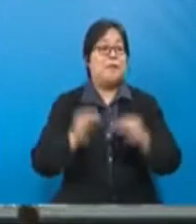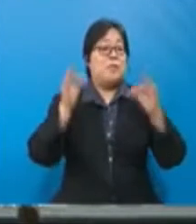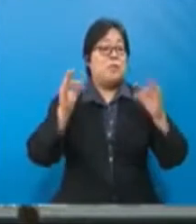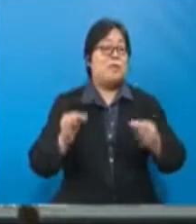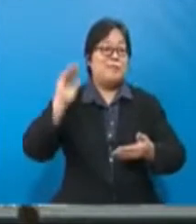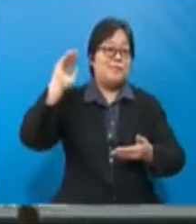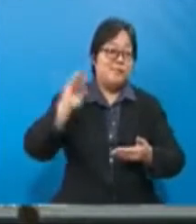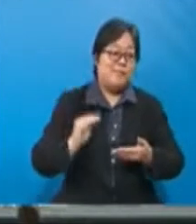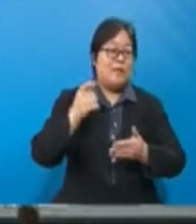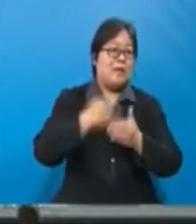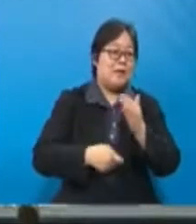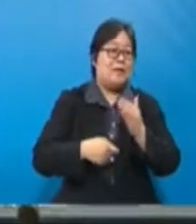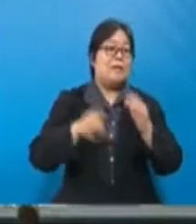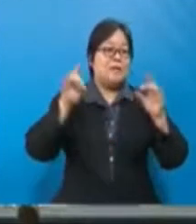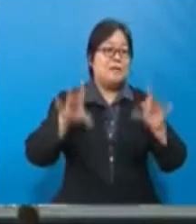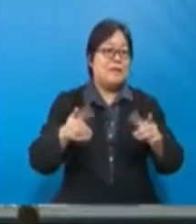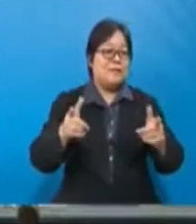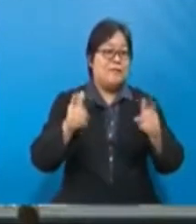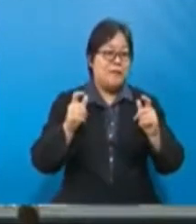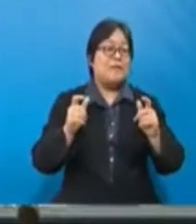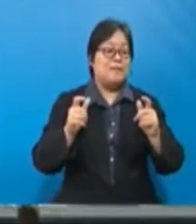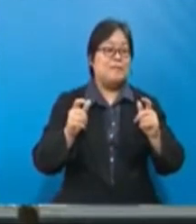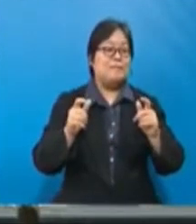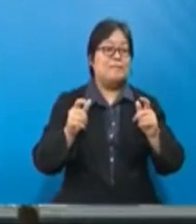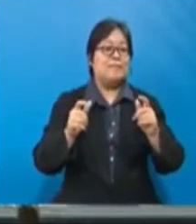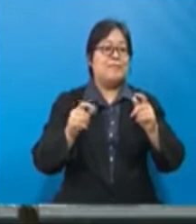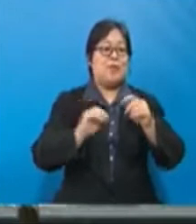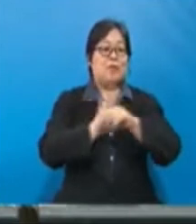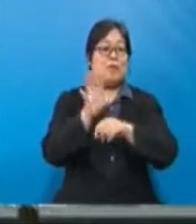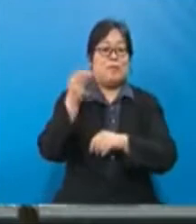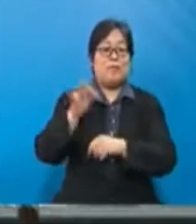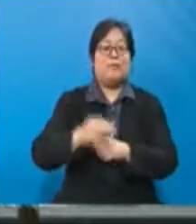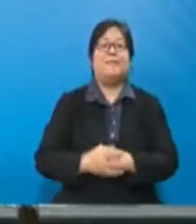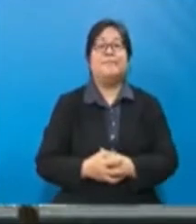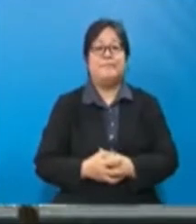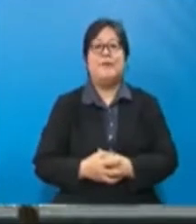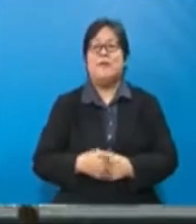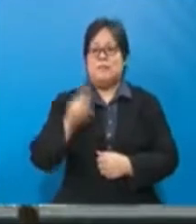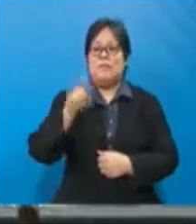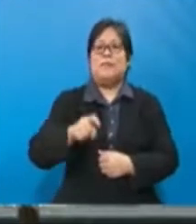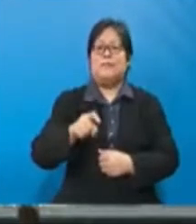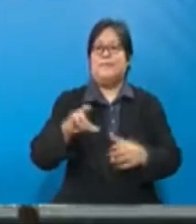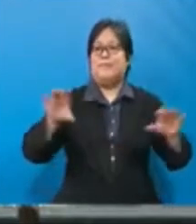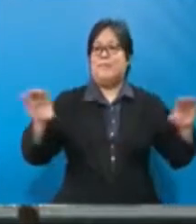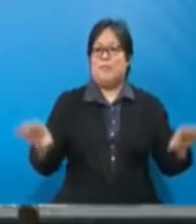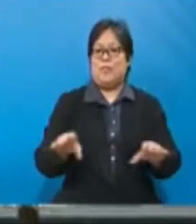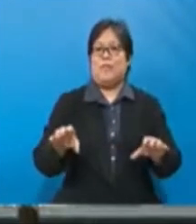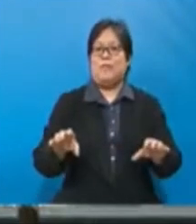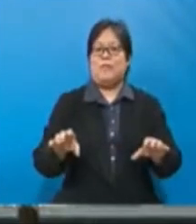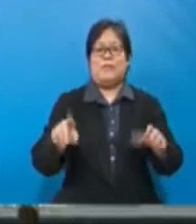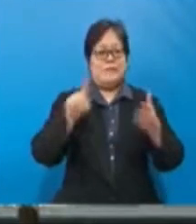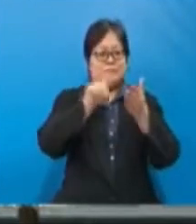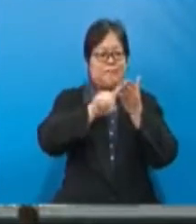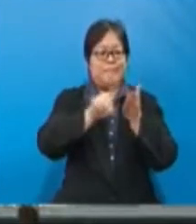keputusan untuk menurunkan harga kit ujian pantas antigen COVID-19 ujian kenderi ini haruslah dilaksanakan